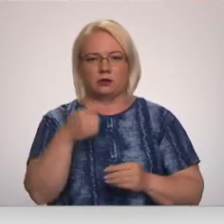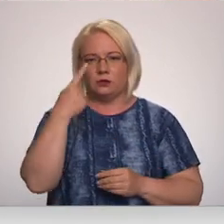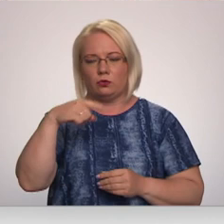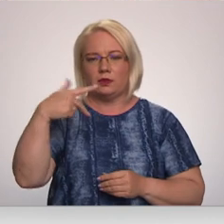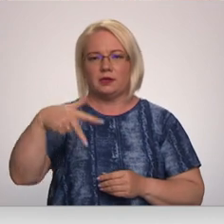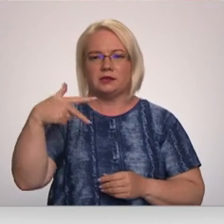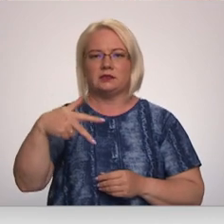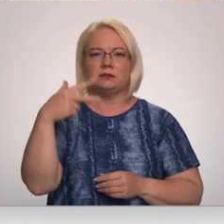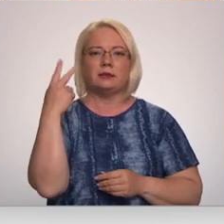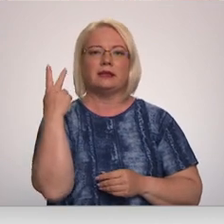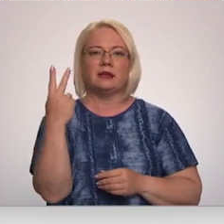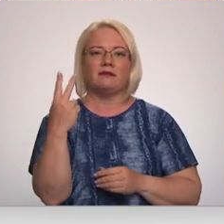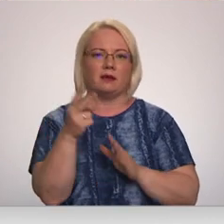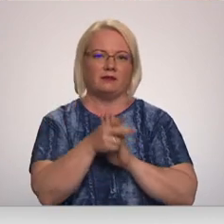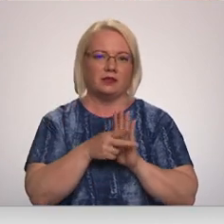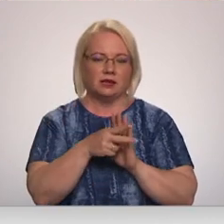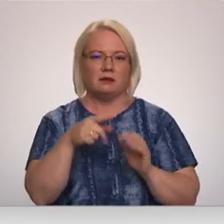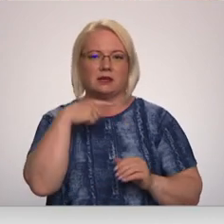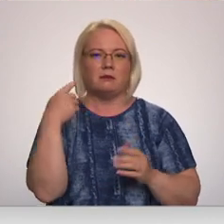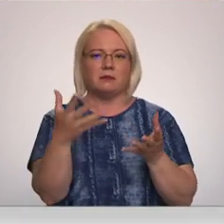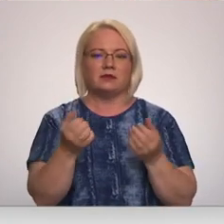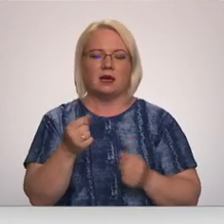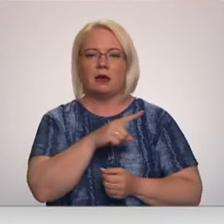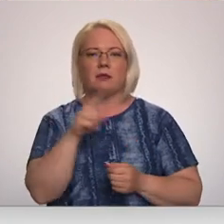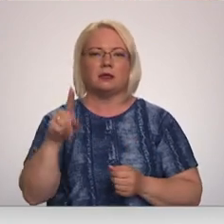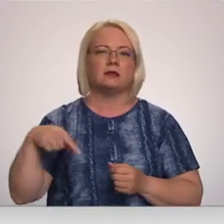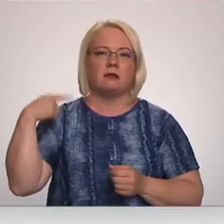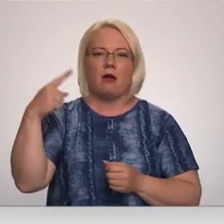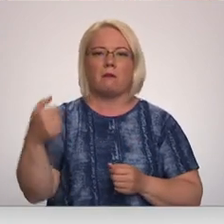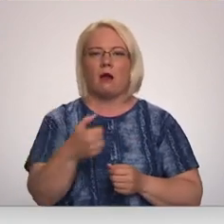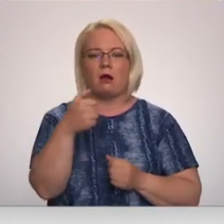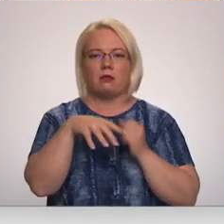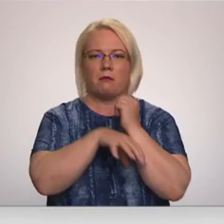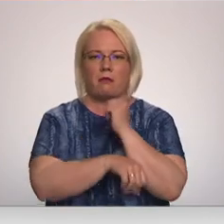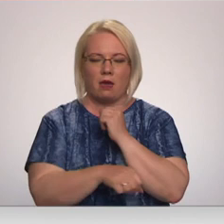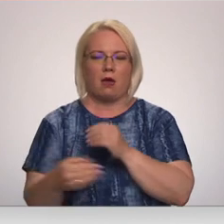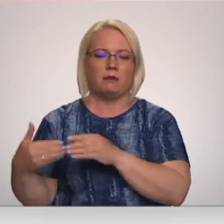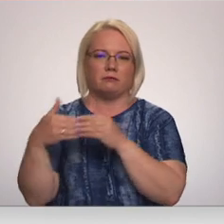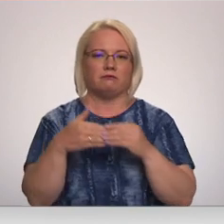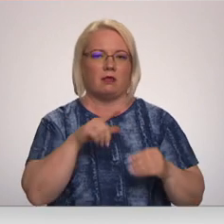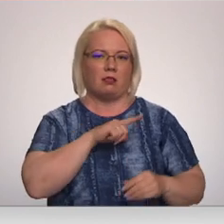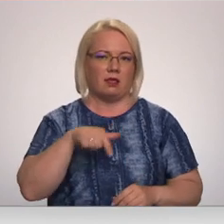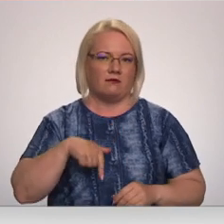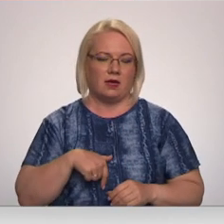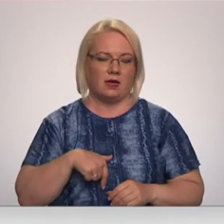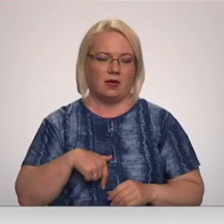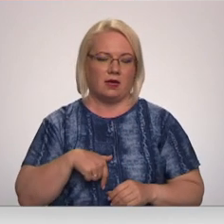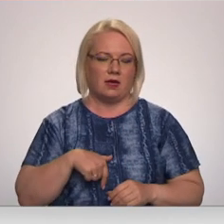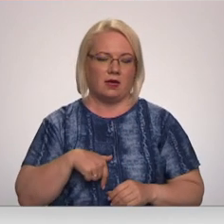sastāviem, kurus mēs ceram saņemt līdz nākamā gadu beigām, ir atbraukoši Latvijā. Viens vilciens